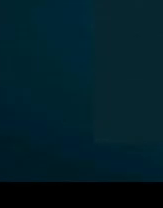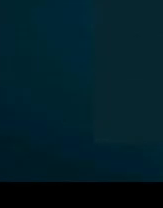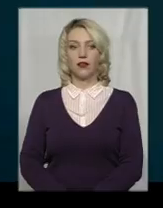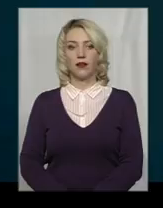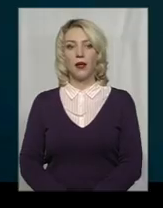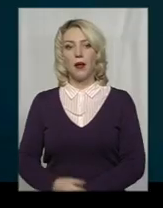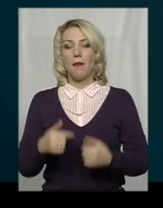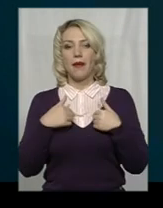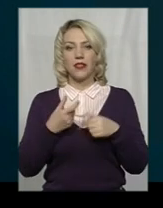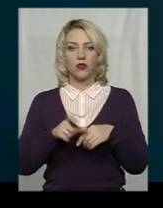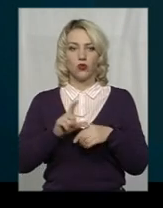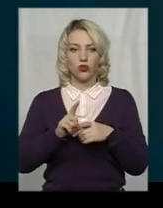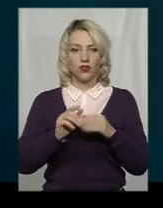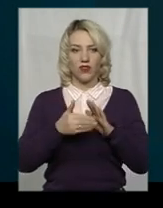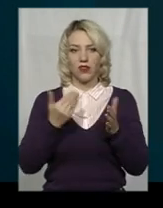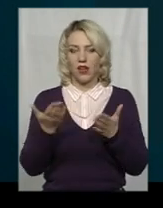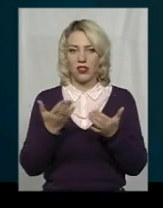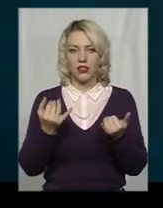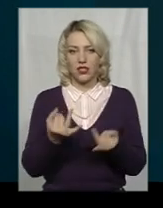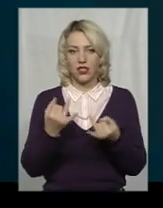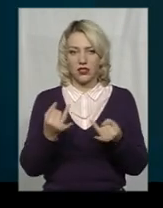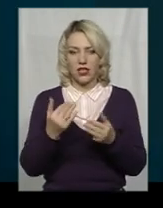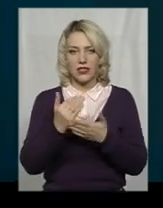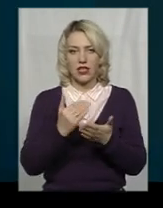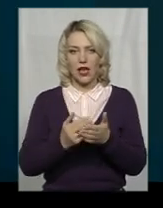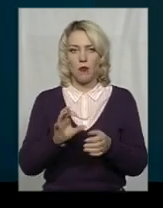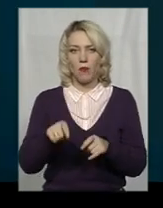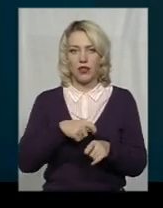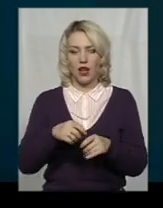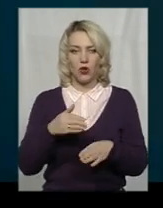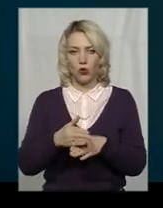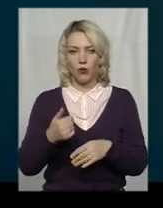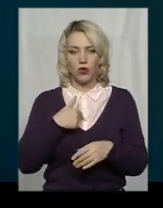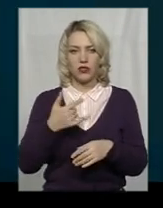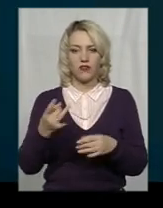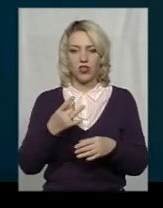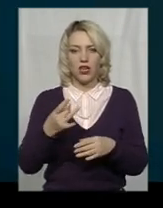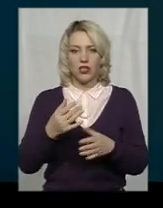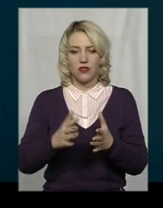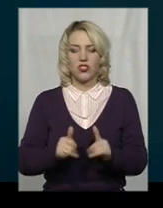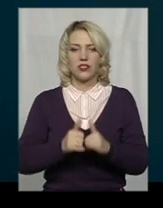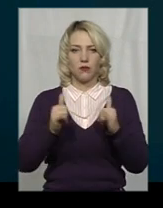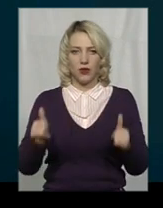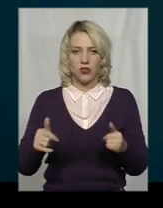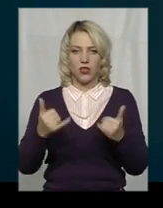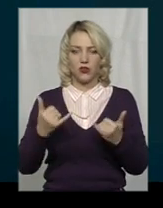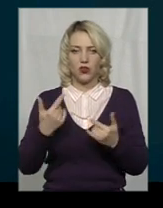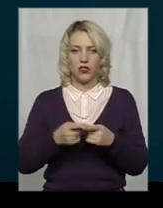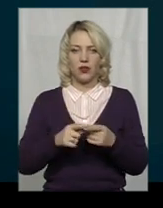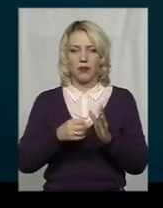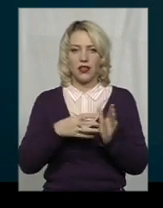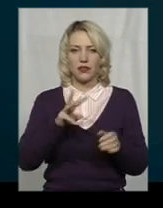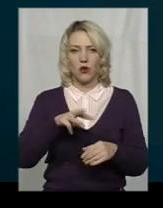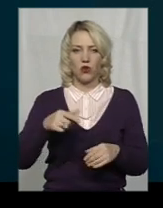Мене дуже викликає таке якесь зацікавлення стаття по матеріальній допомозі. Вона в черговий раз збільшується. Тобто, на сьогодні це 15 млн